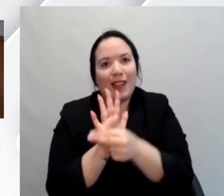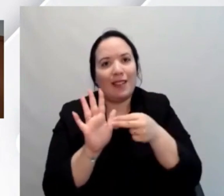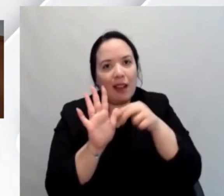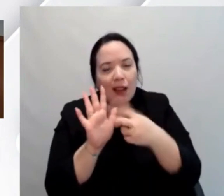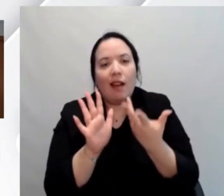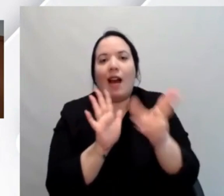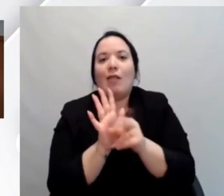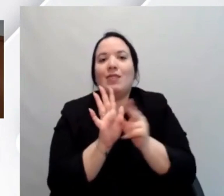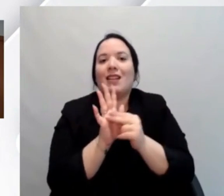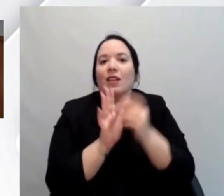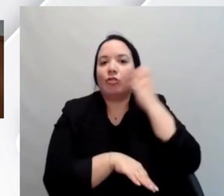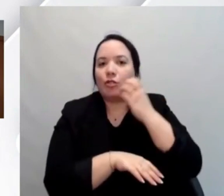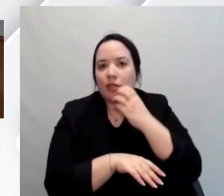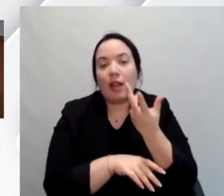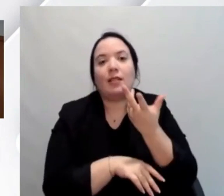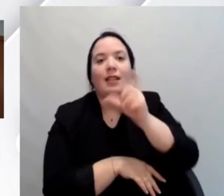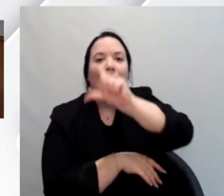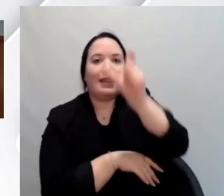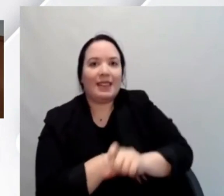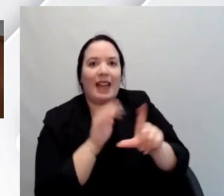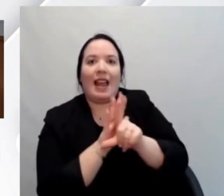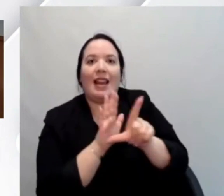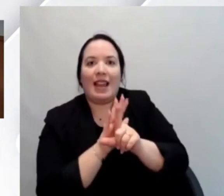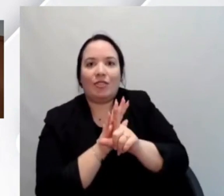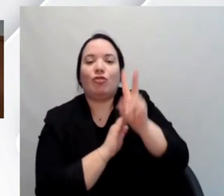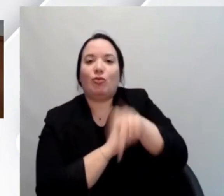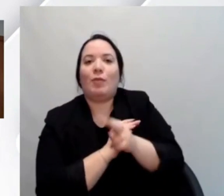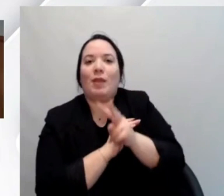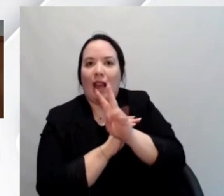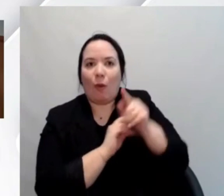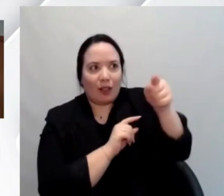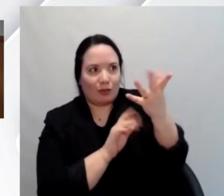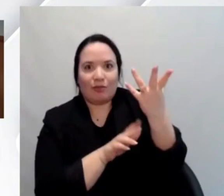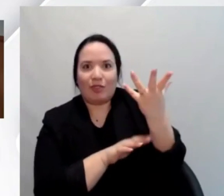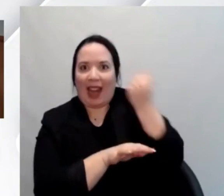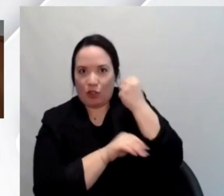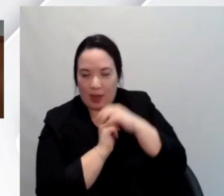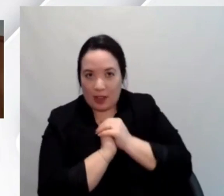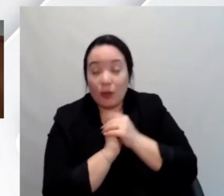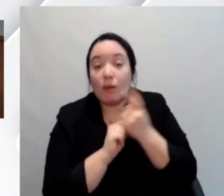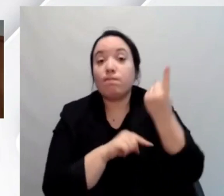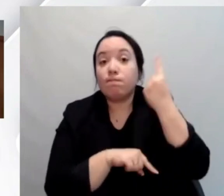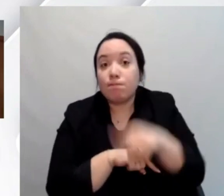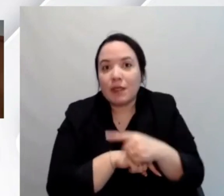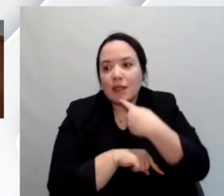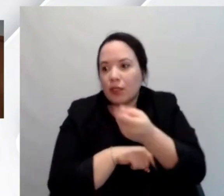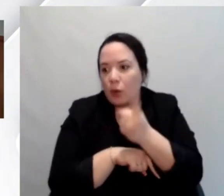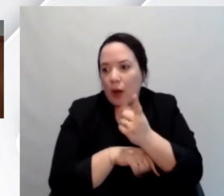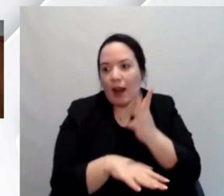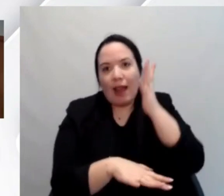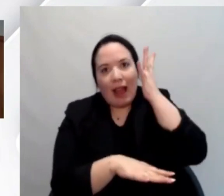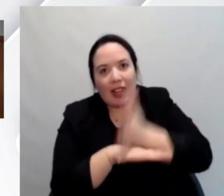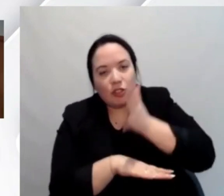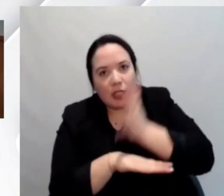poi in Italia con la legge 106 del 2018. Questo per dire che l'accessibilità è comunque